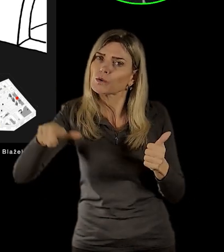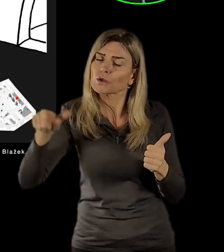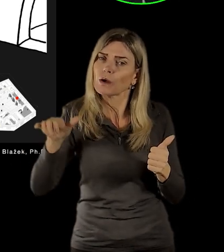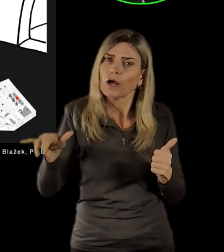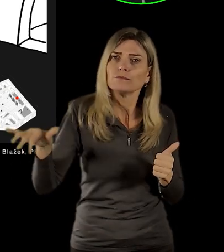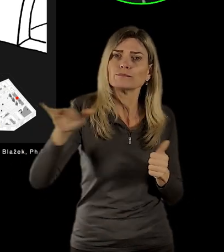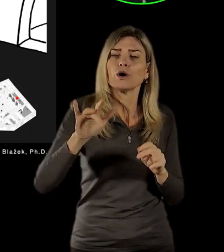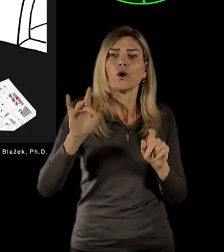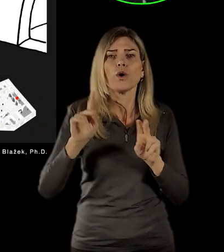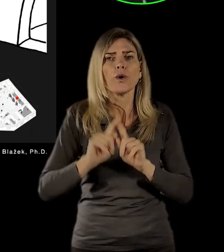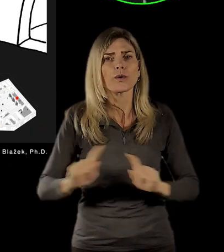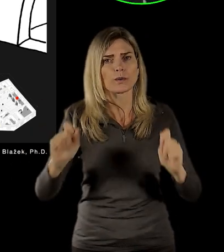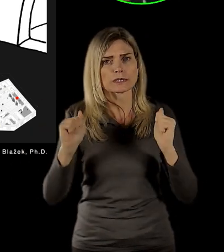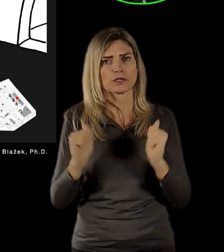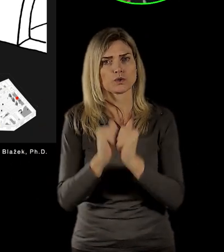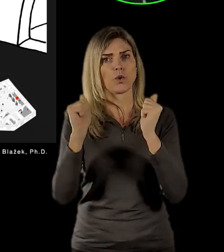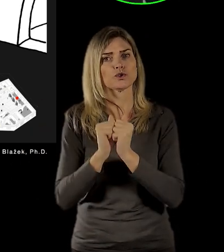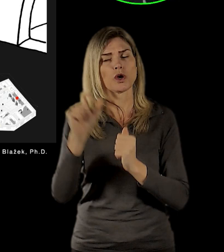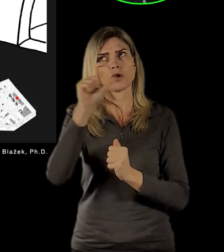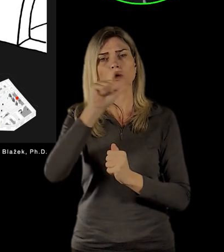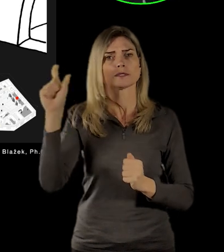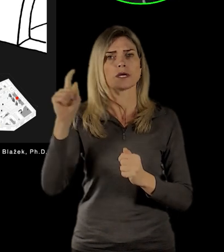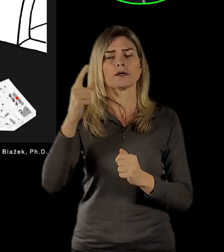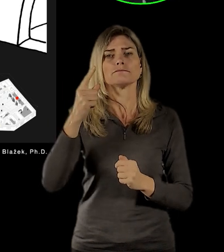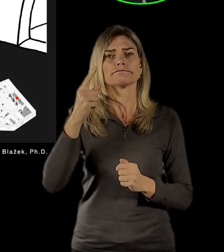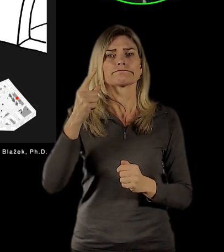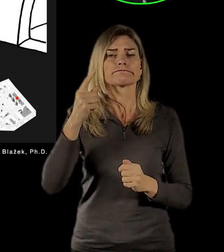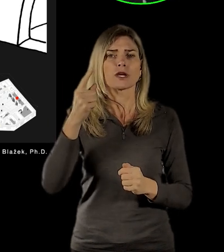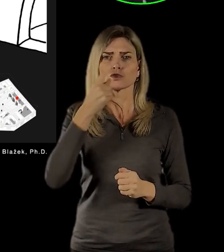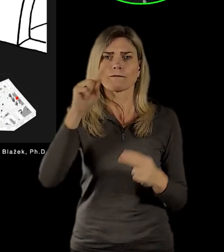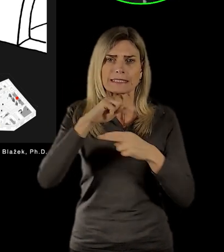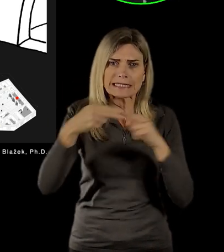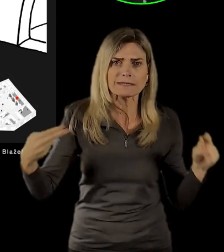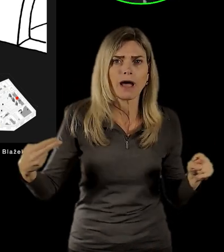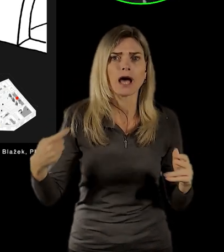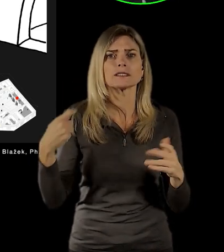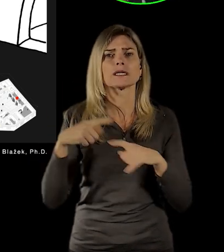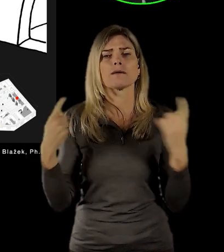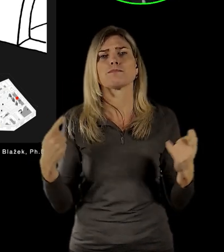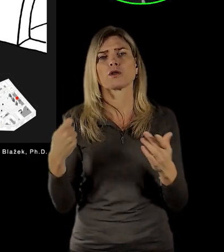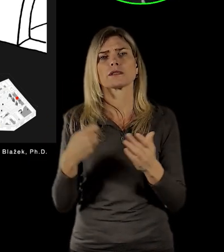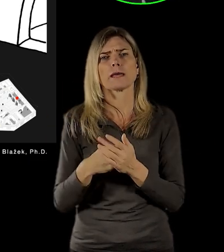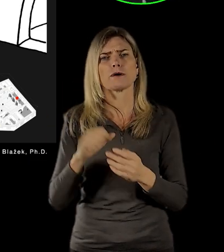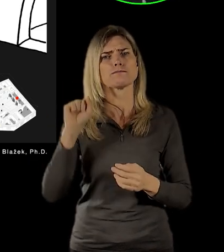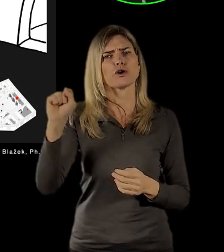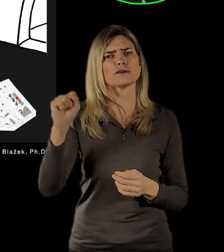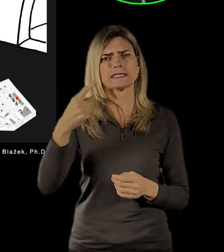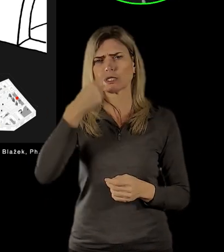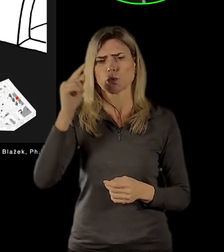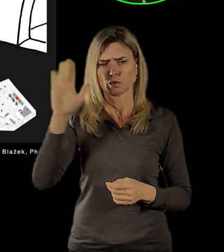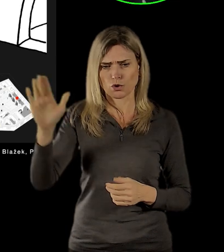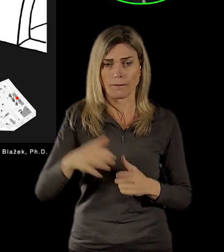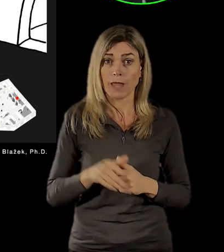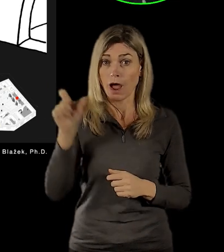se sovětským svazem nebo bolšovickým ruském. Jedním z nich byl Sergej Vojcehovský, generál, který